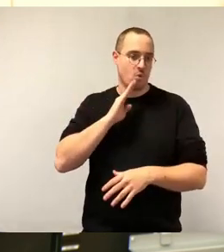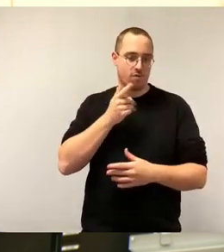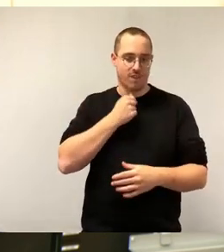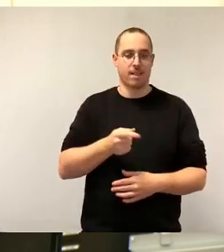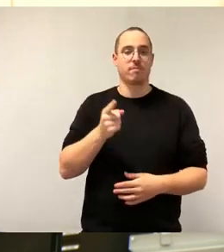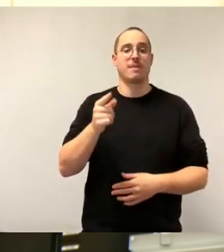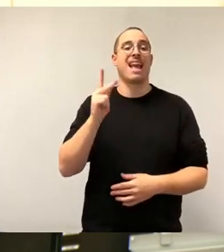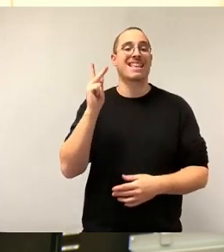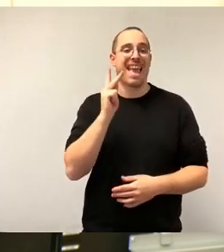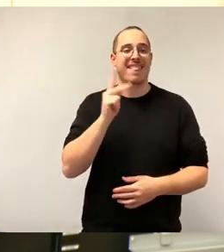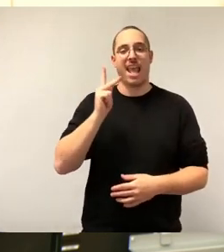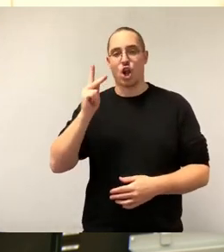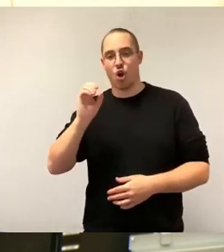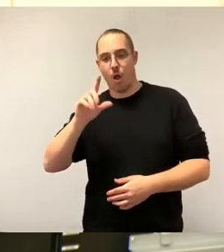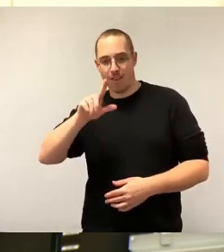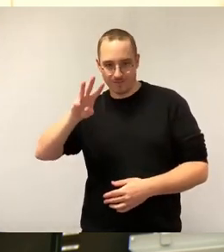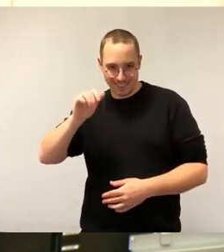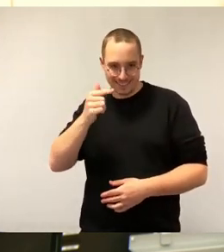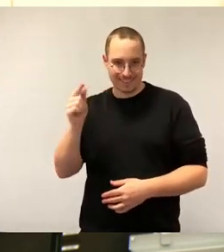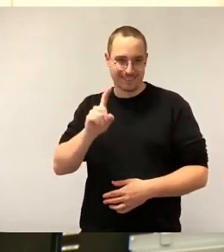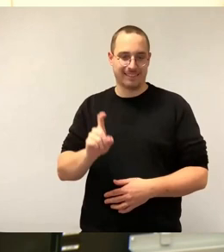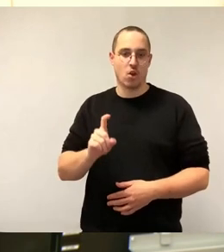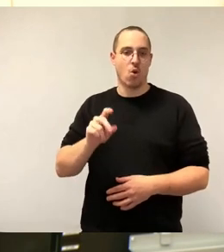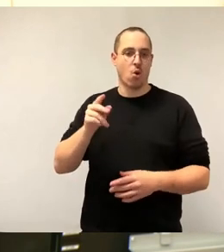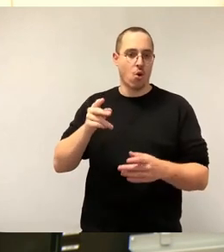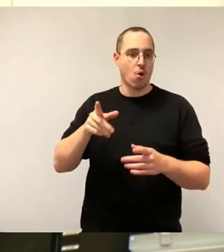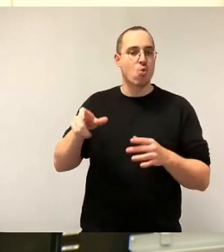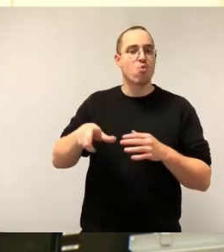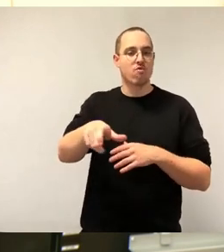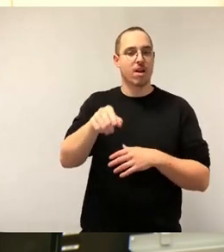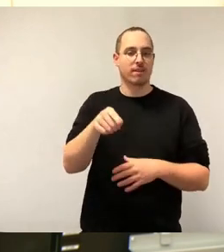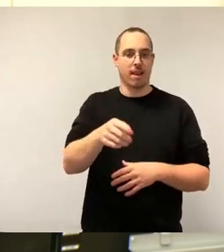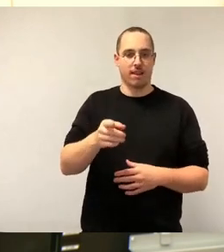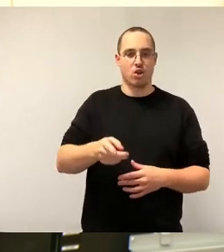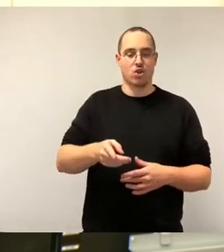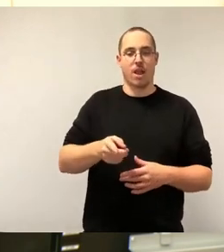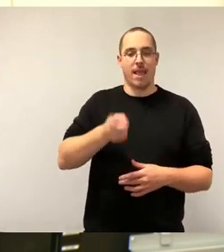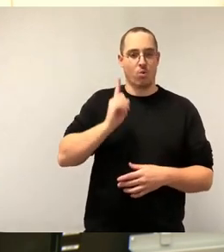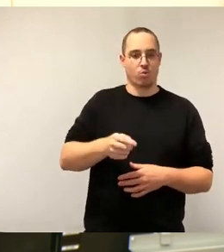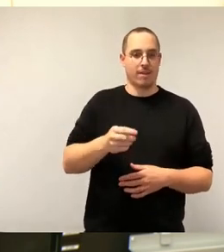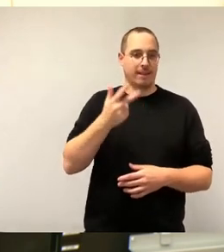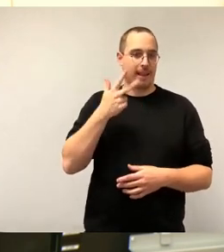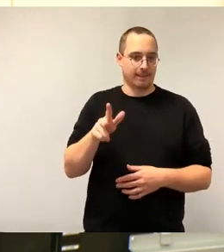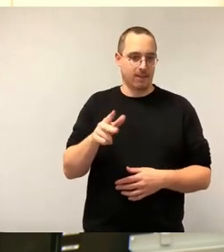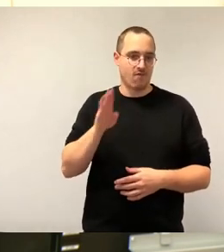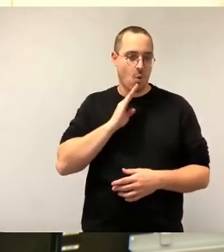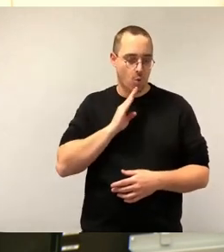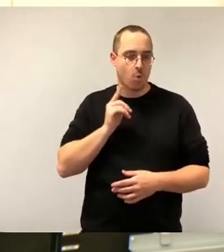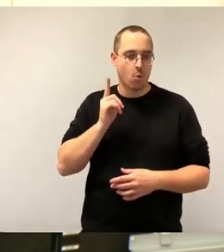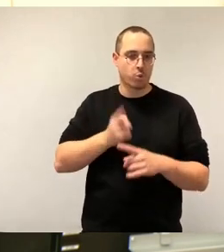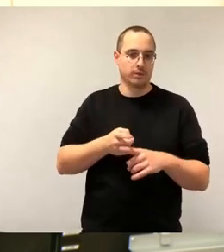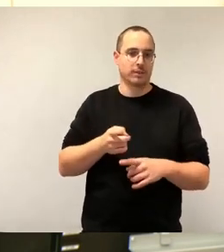Wohnungen und die Marienallee und Stauffenbergallee mit 135 Wohnungen. Es sind insgesamt 350 Wohnungen, die